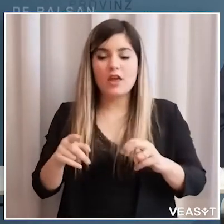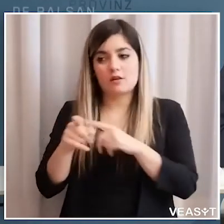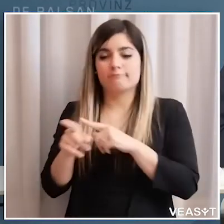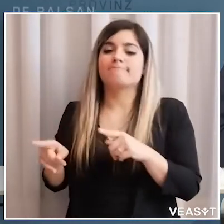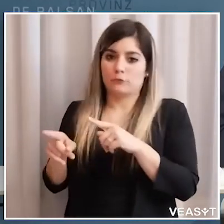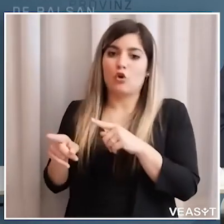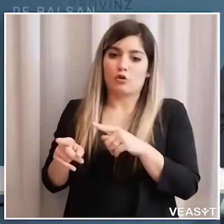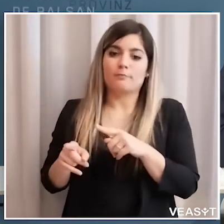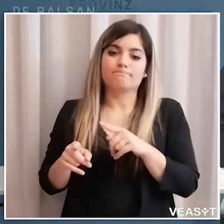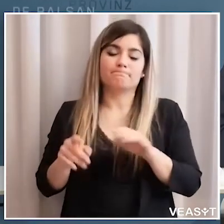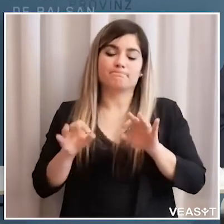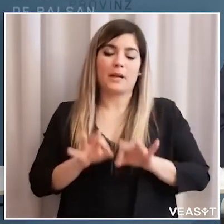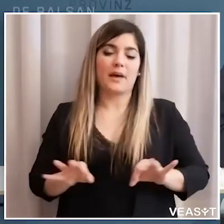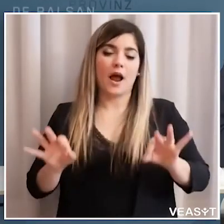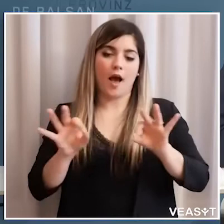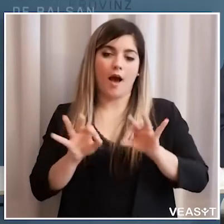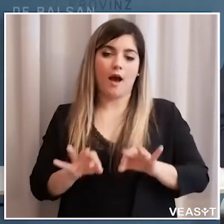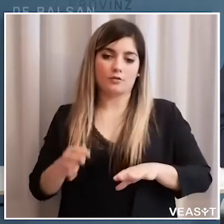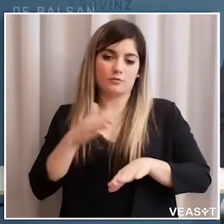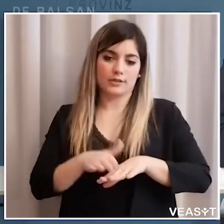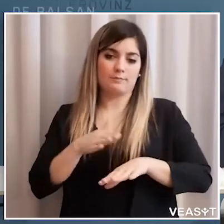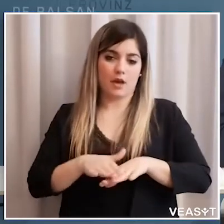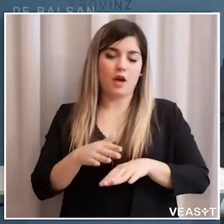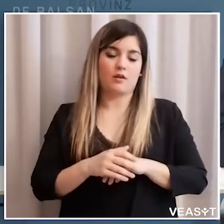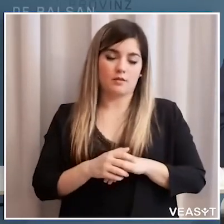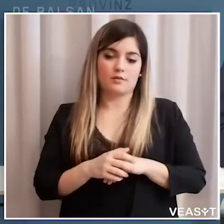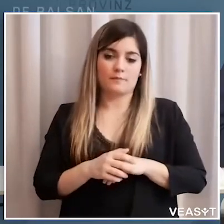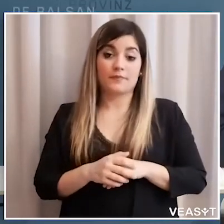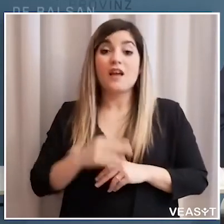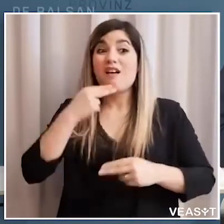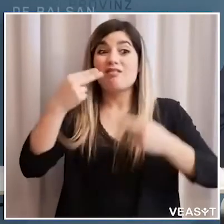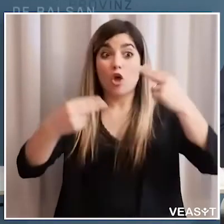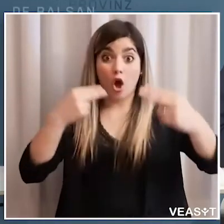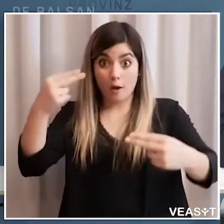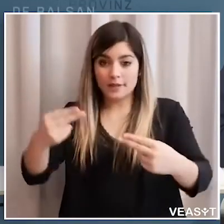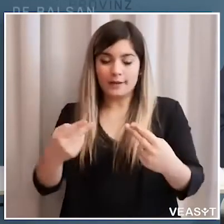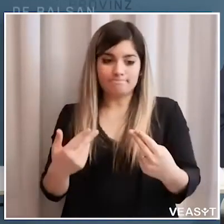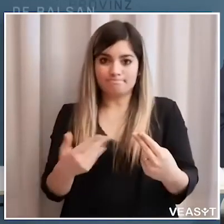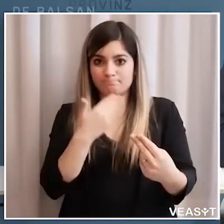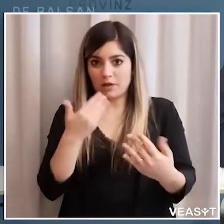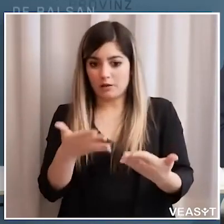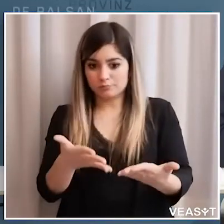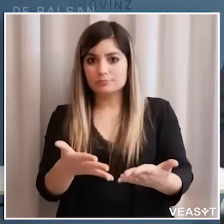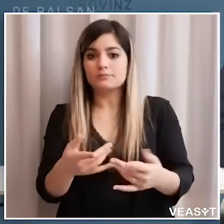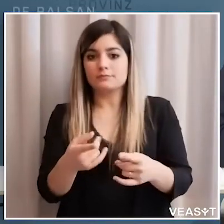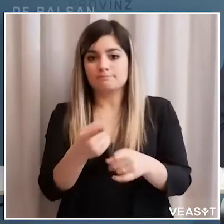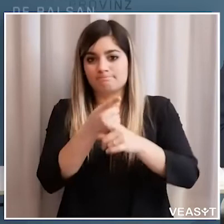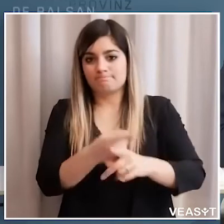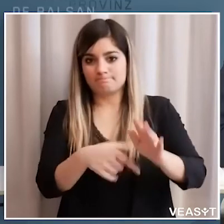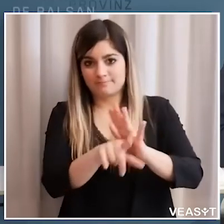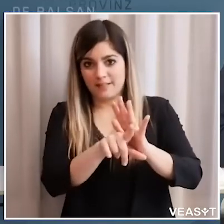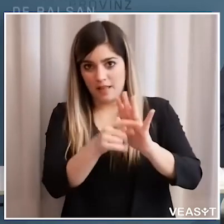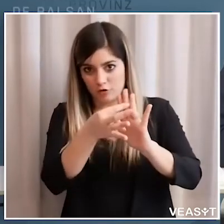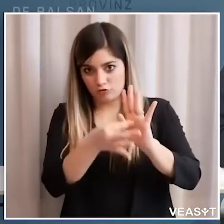che vengono dall'esterno la nomina sarà fatta a breve in base a queste previsioni della legge